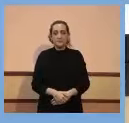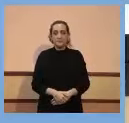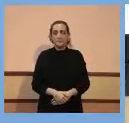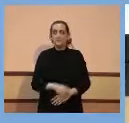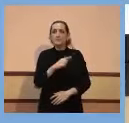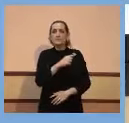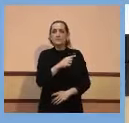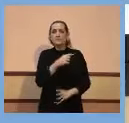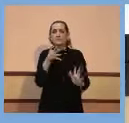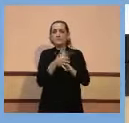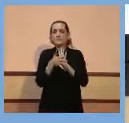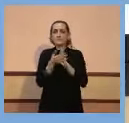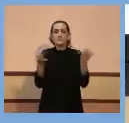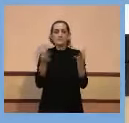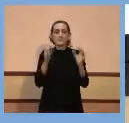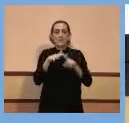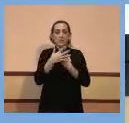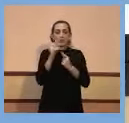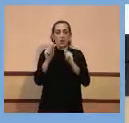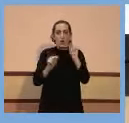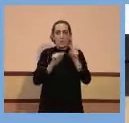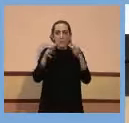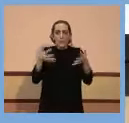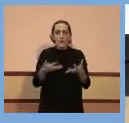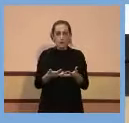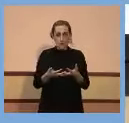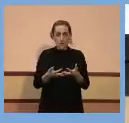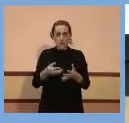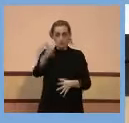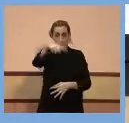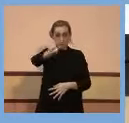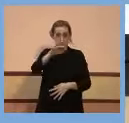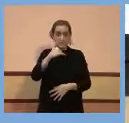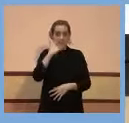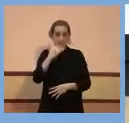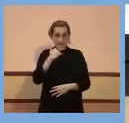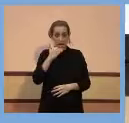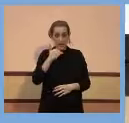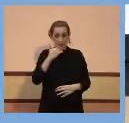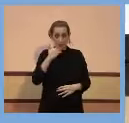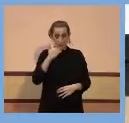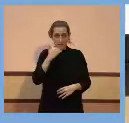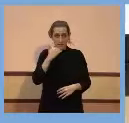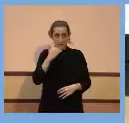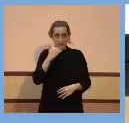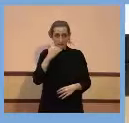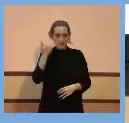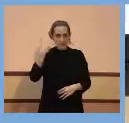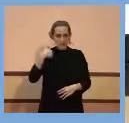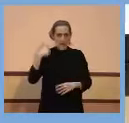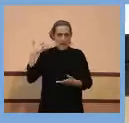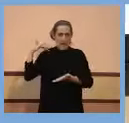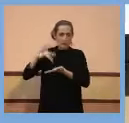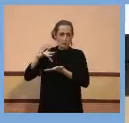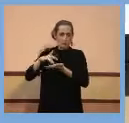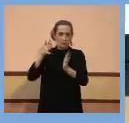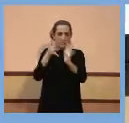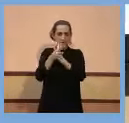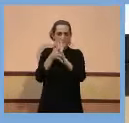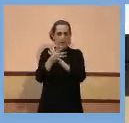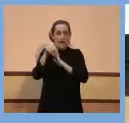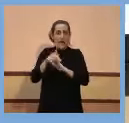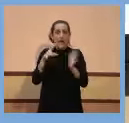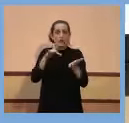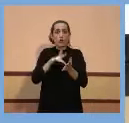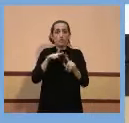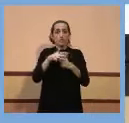que és la situació epidemiològica, com vostès ja saben, ja hem anat comentant i com tenim des dels últims dies, estem en una situació,